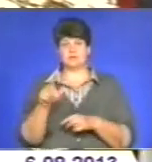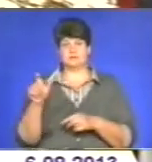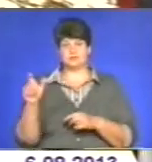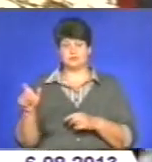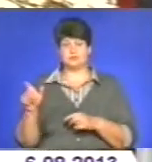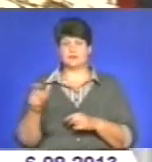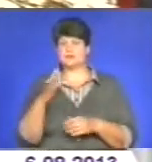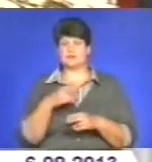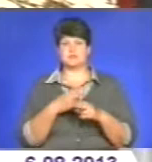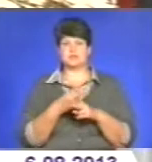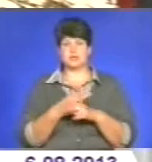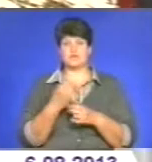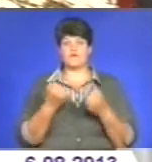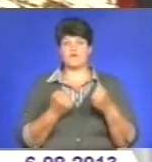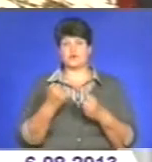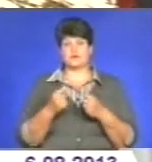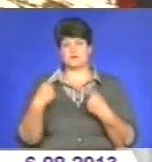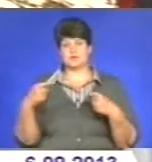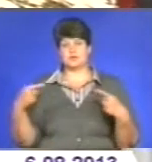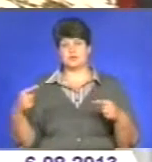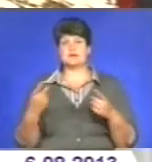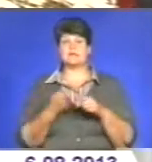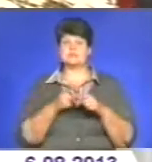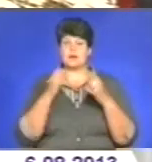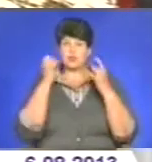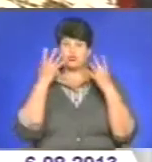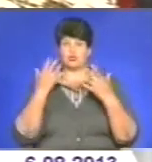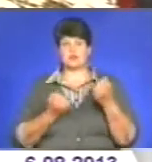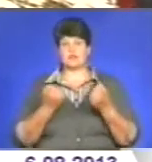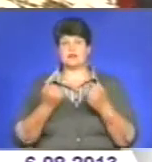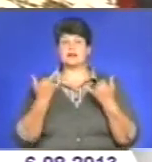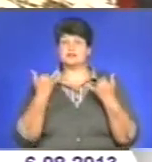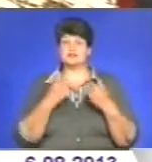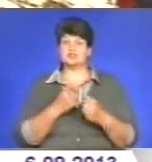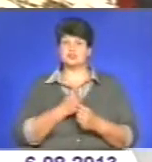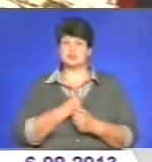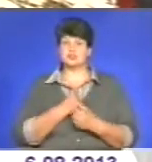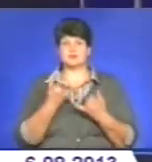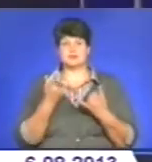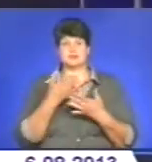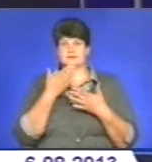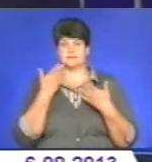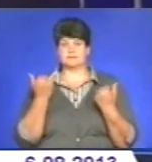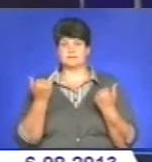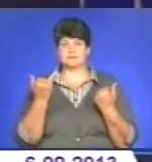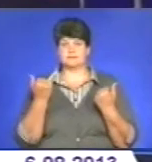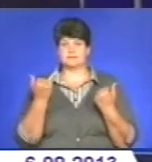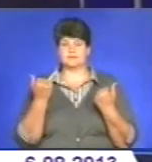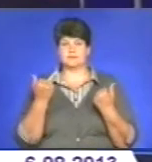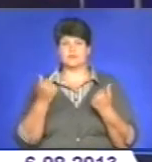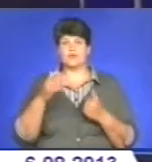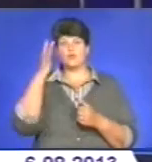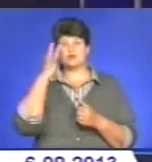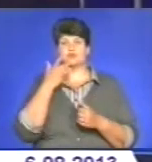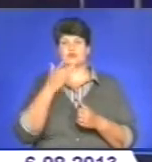водіям на проїждженій частині. культура водія, яка, на жаль, зараз не всюди є. Улітку в